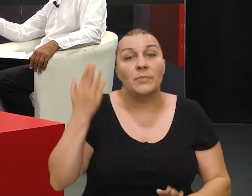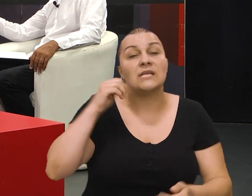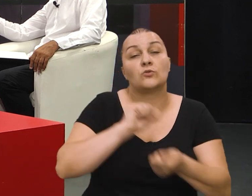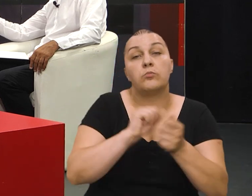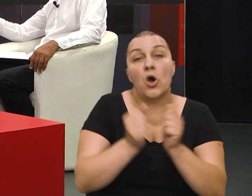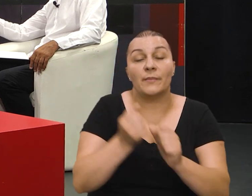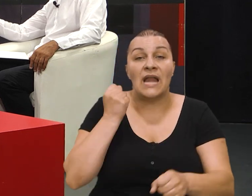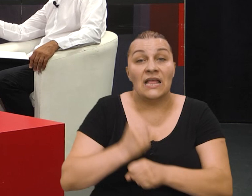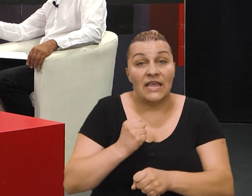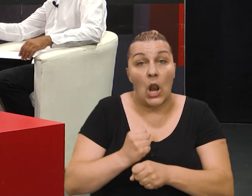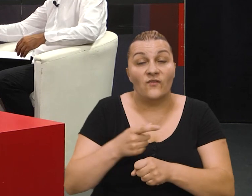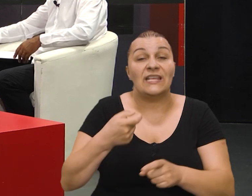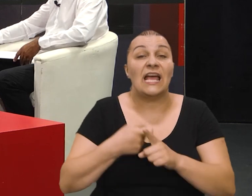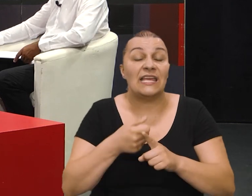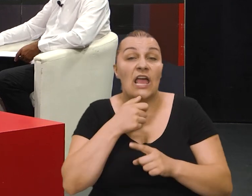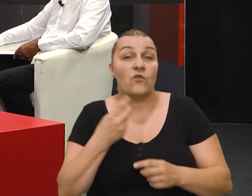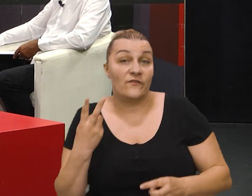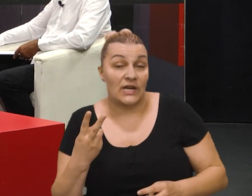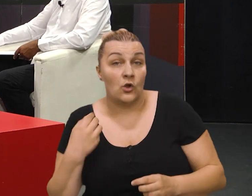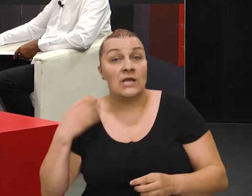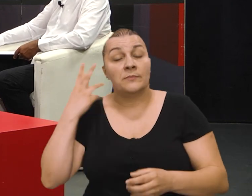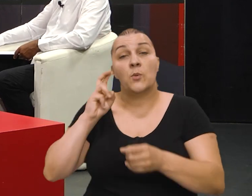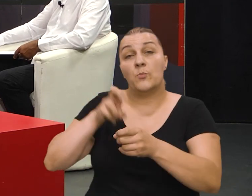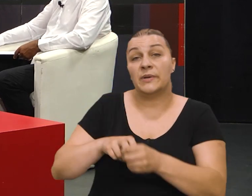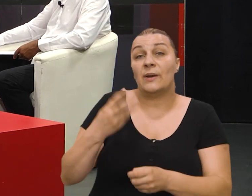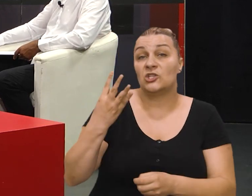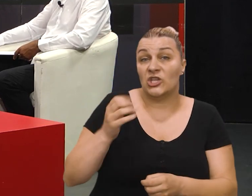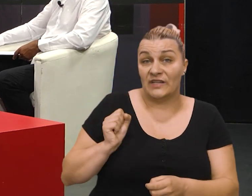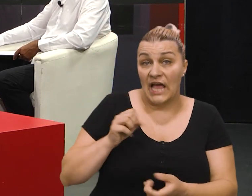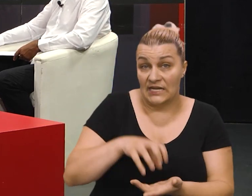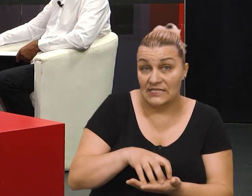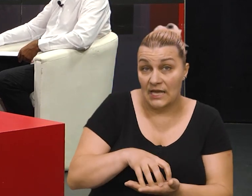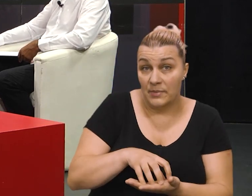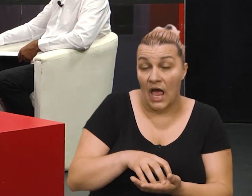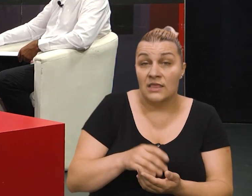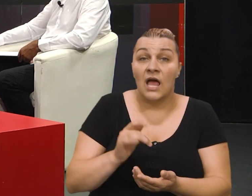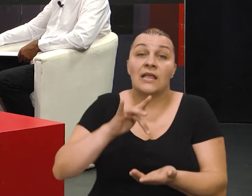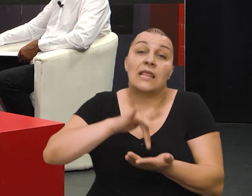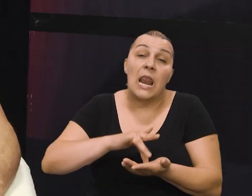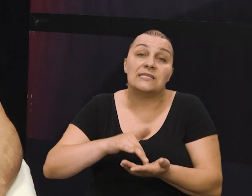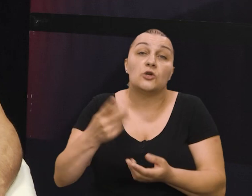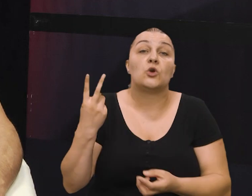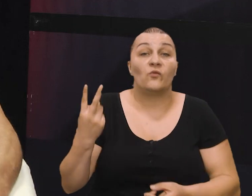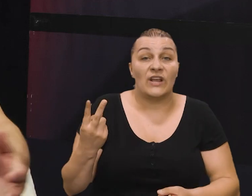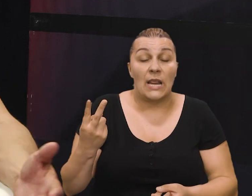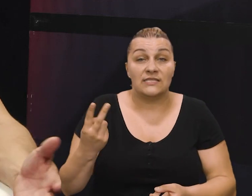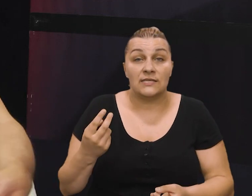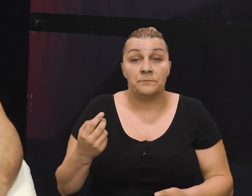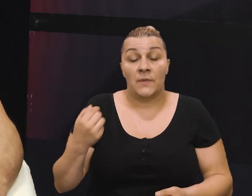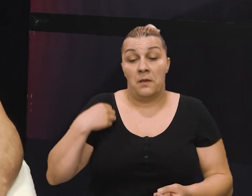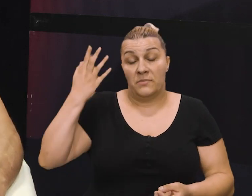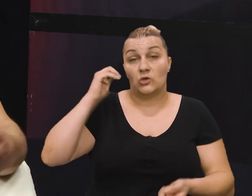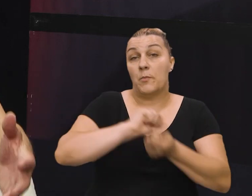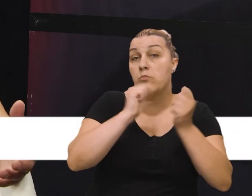konkretno bila borbena djelovanja na Kijevoj vrlici, ja sam tad kao pripadnik četegarijske brigade, nalazio se u vrlici.